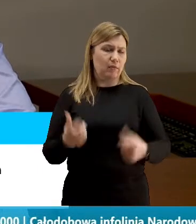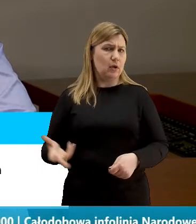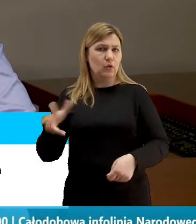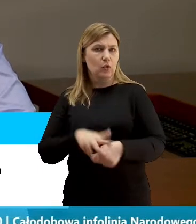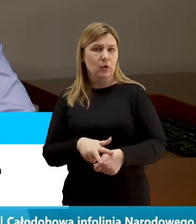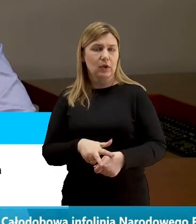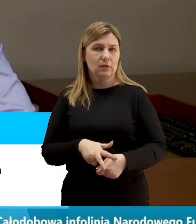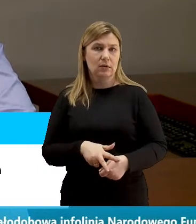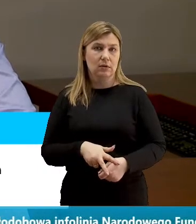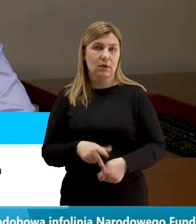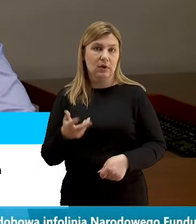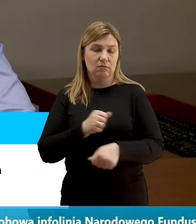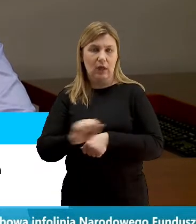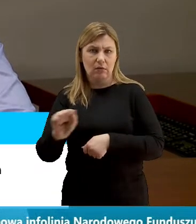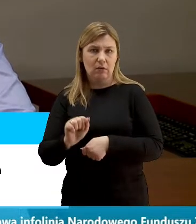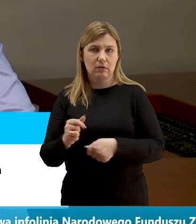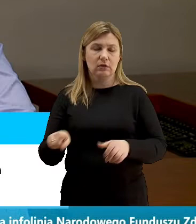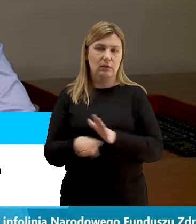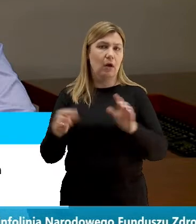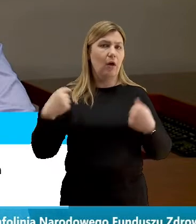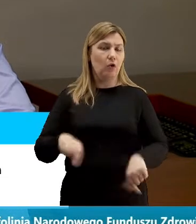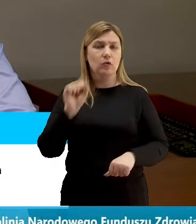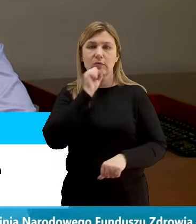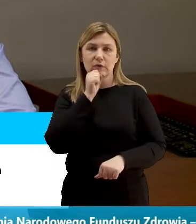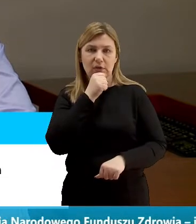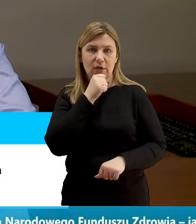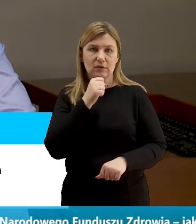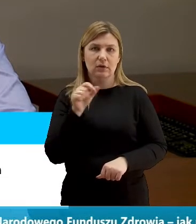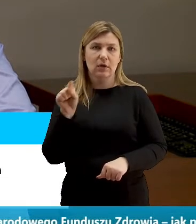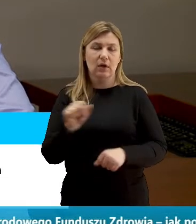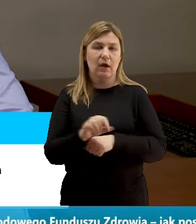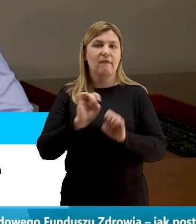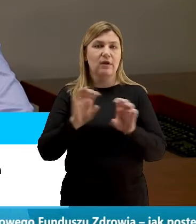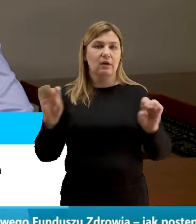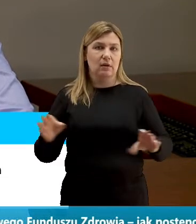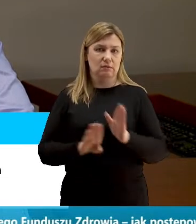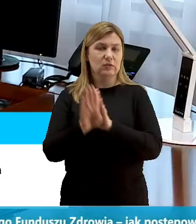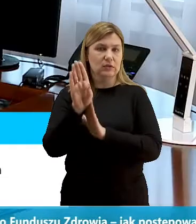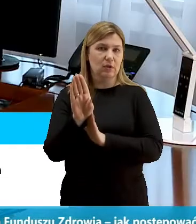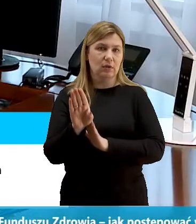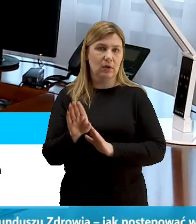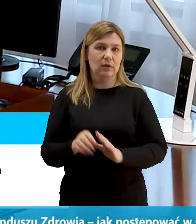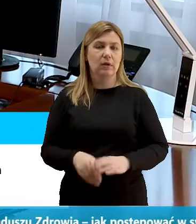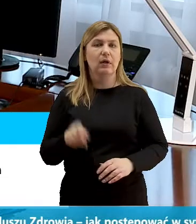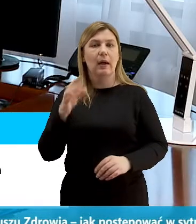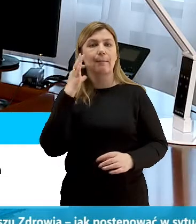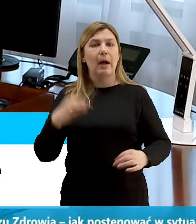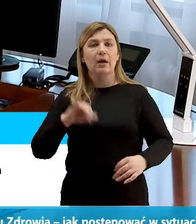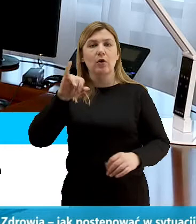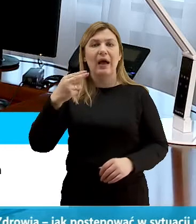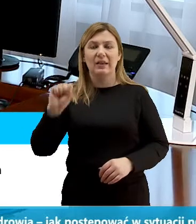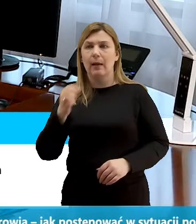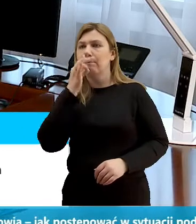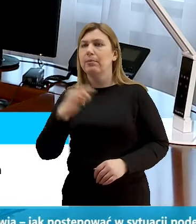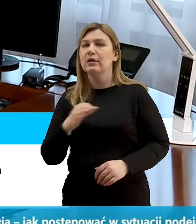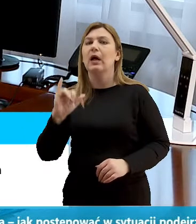jest szczególnie dla osób starszych związane z tym wirusem dość wysokie. Pani Joanna pyta, Panie Prezydencie, jak